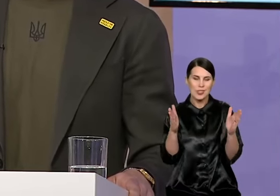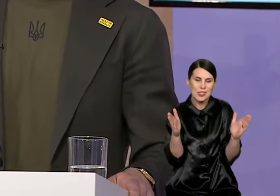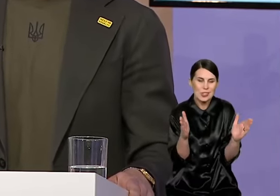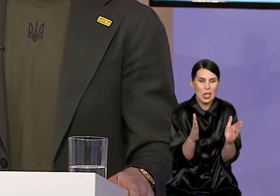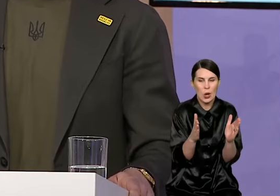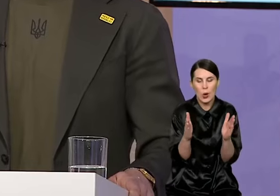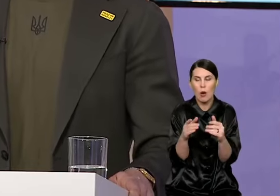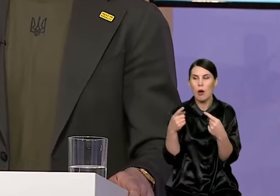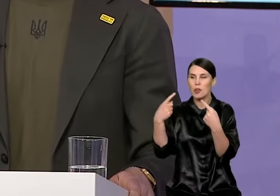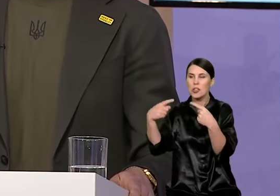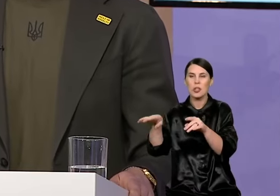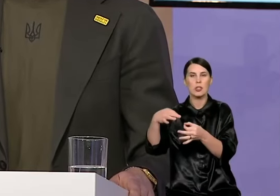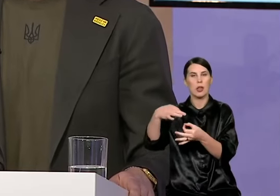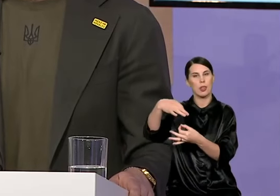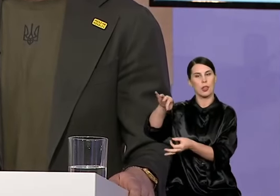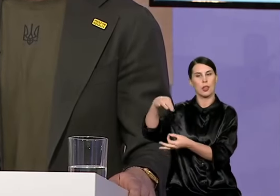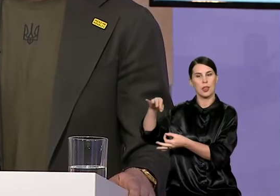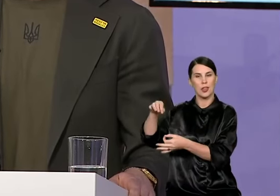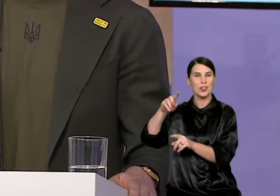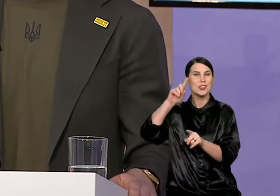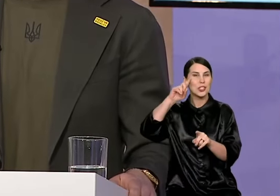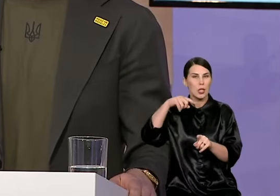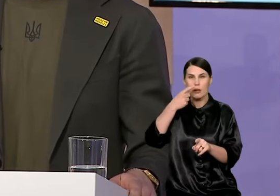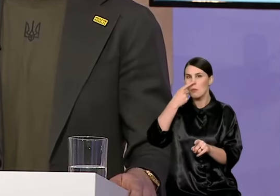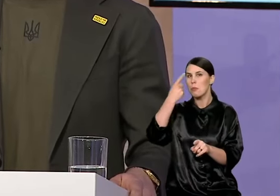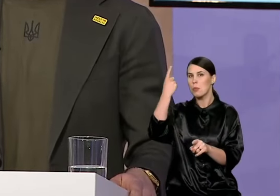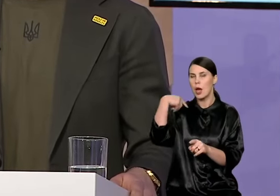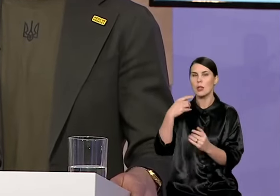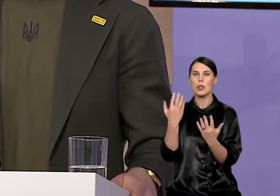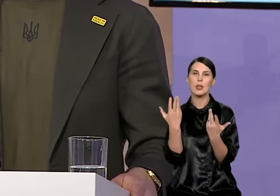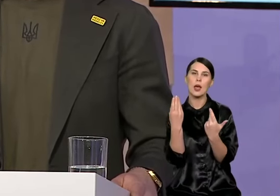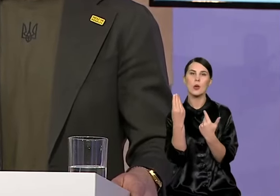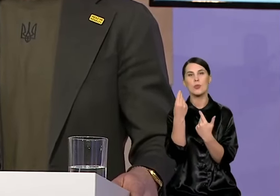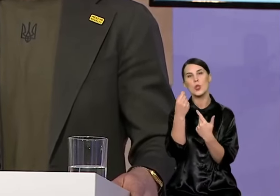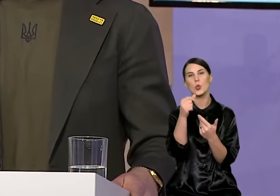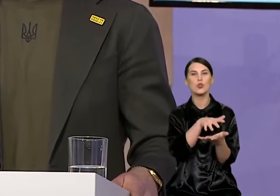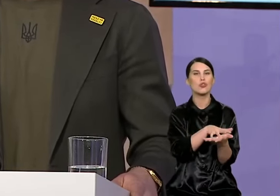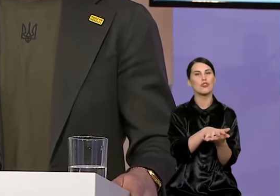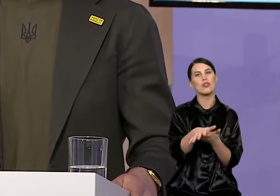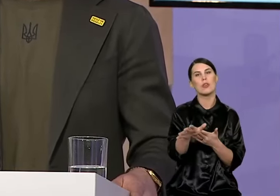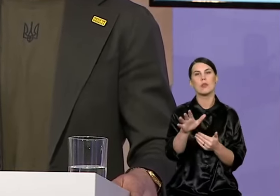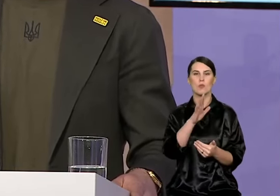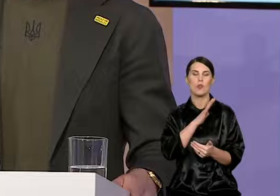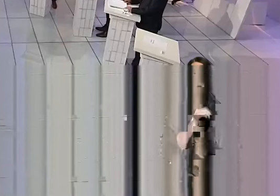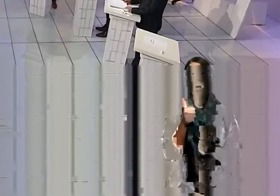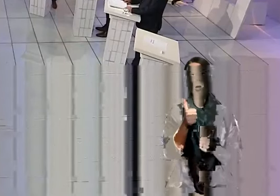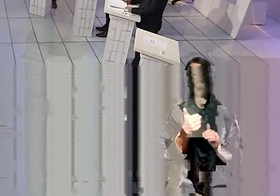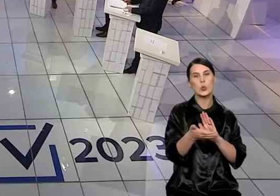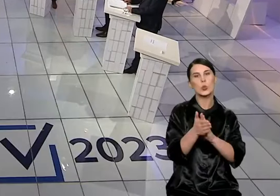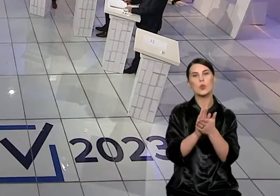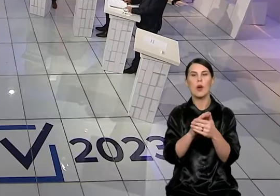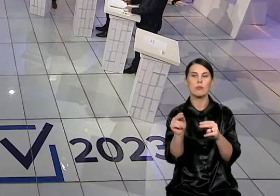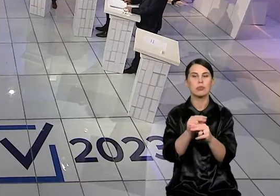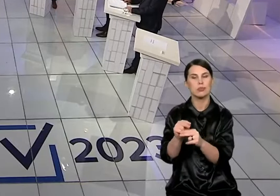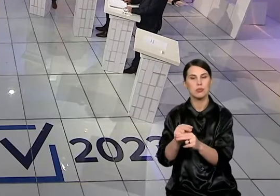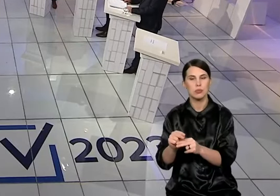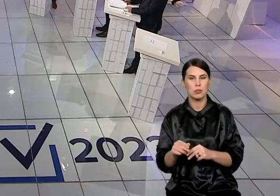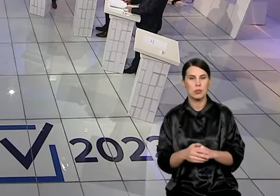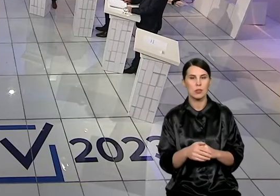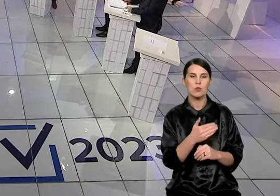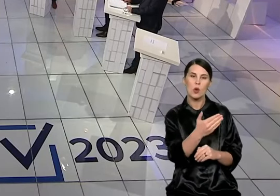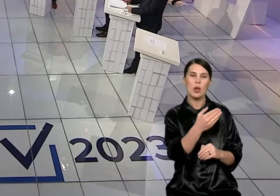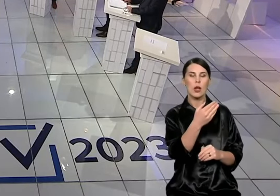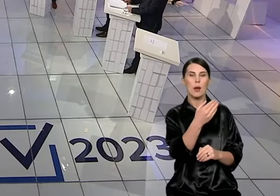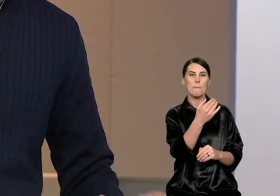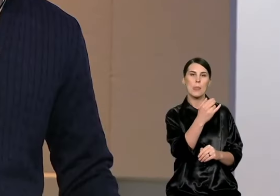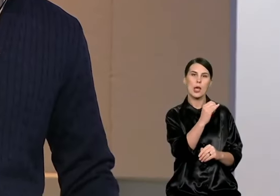miesto gatvės. Norėčiau jų paklausti, ar žinote, kiek praeitais metais buvo išleista iš Vilniaus biudžeto, tvarkant miesto gatvės? O konkrečiai klausiot, kurios? Mykolo Majausko ir Vytauto